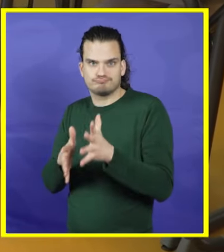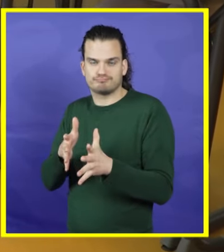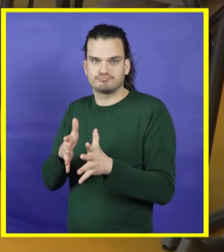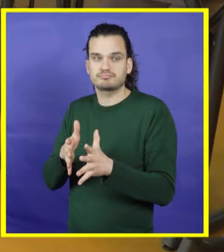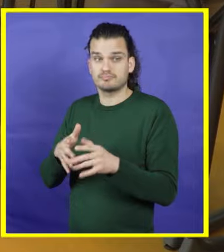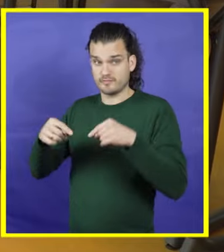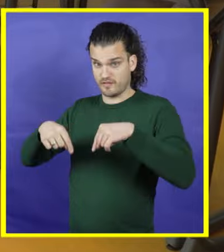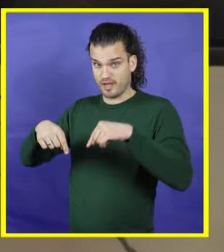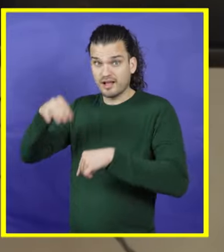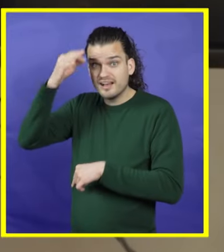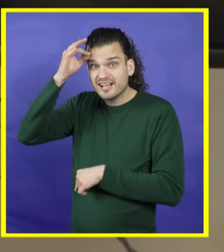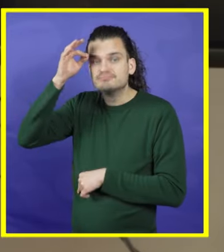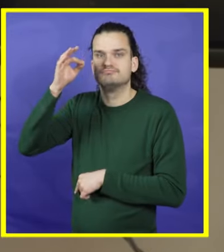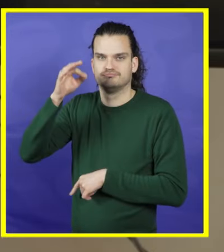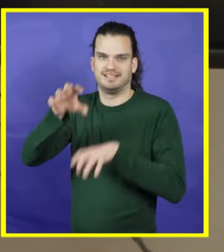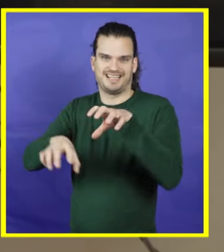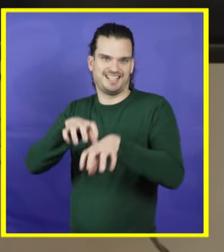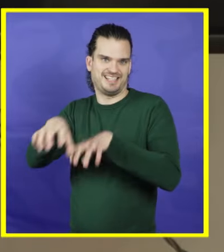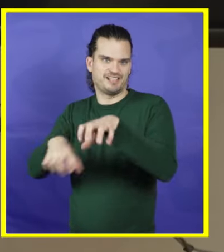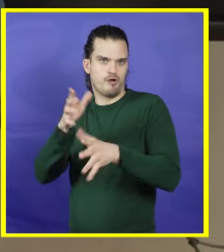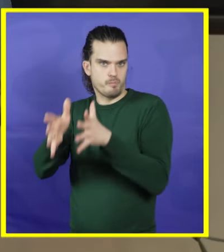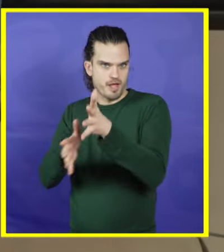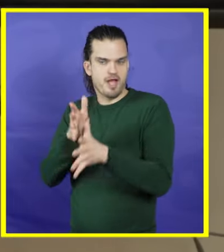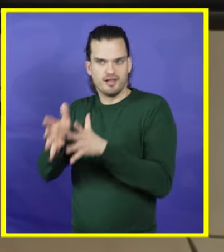Vandaag leren we dierengebaren.